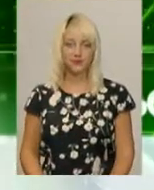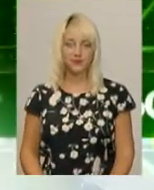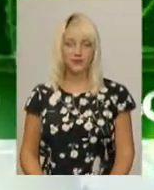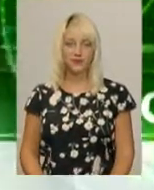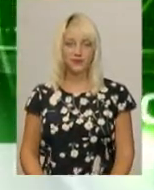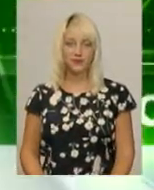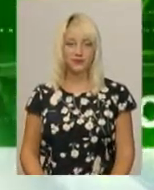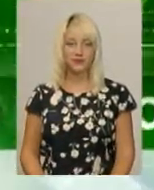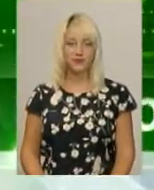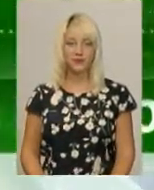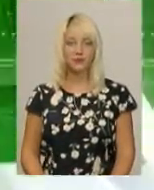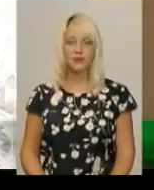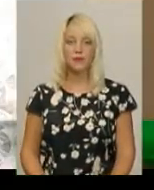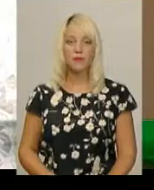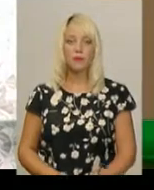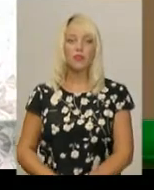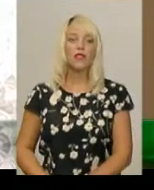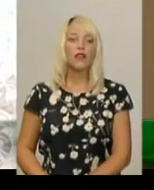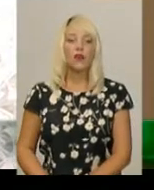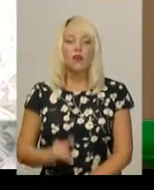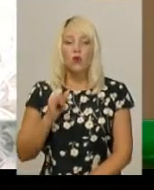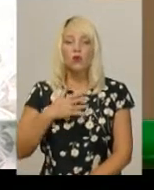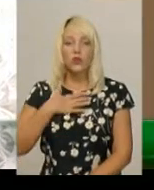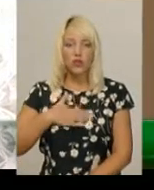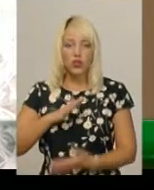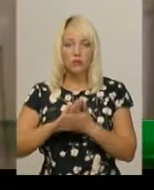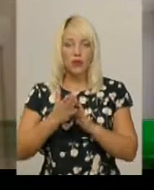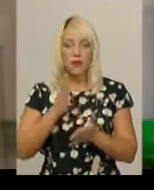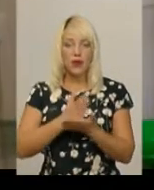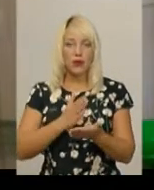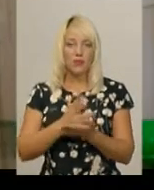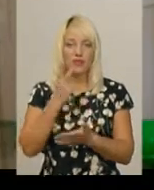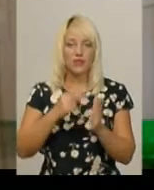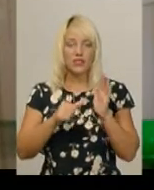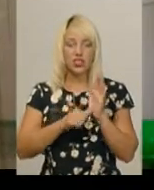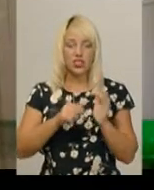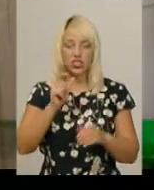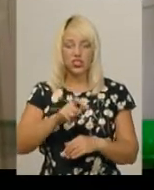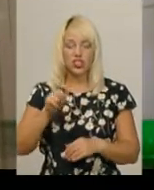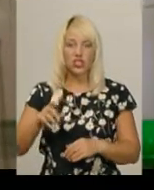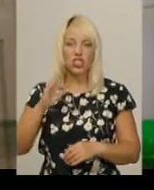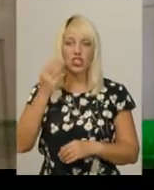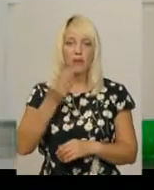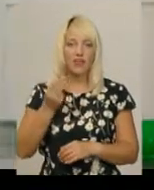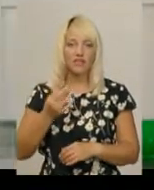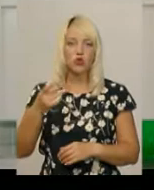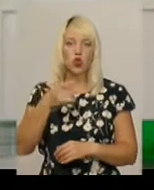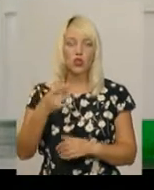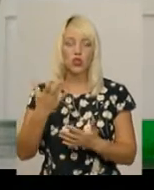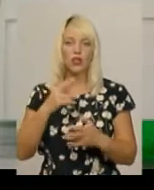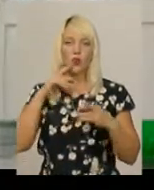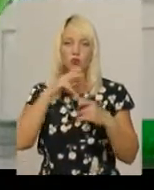Музика У задовільному стані перебувають 26 жителів Шепетівського району, які утруїлися на